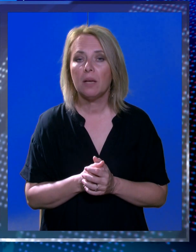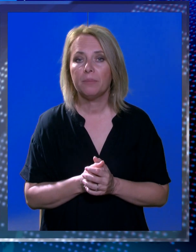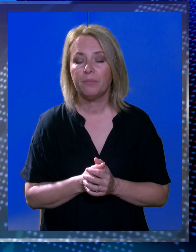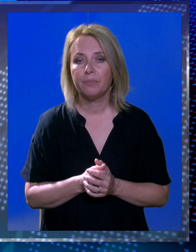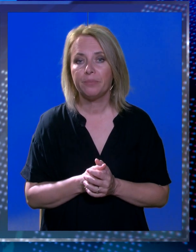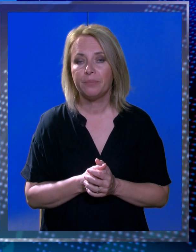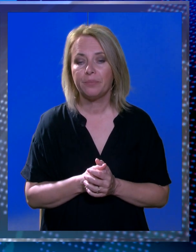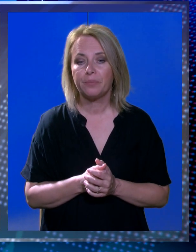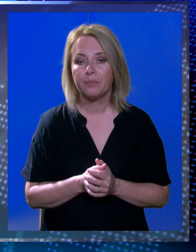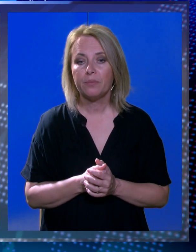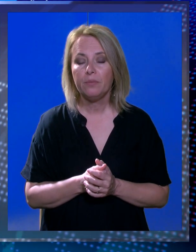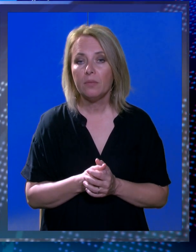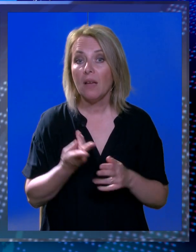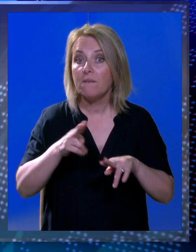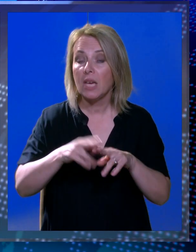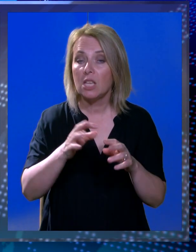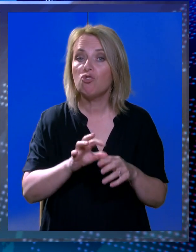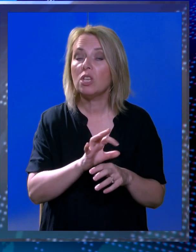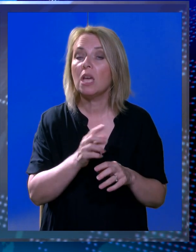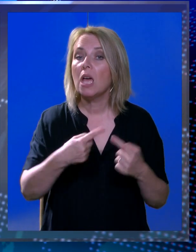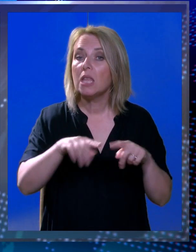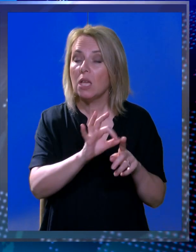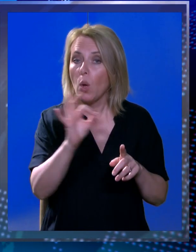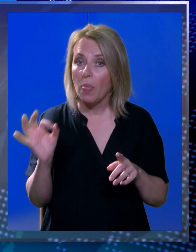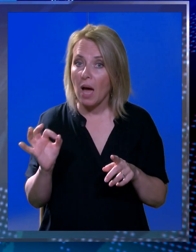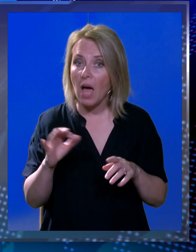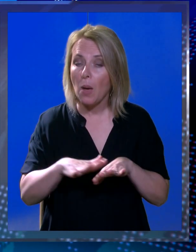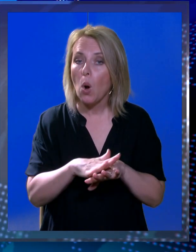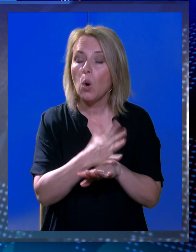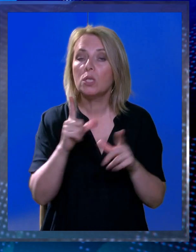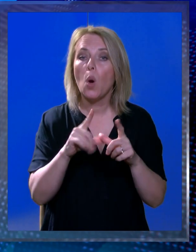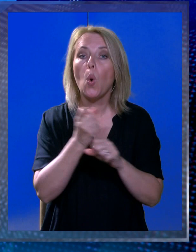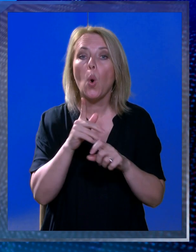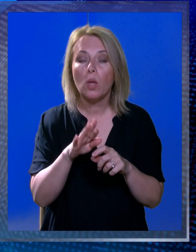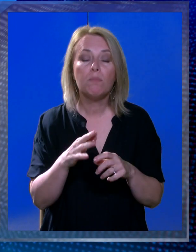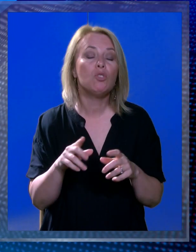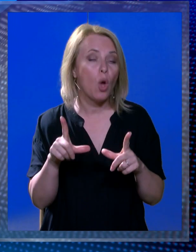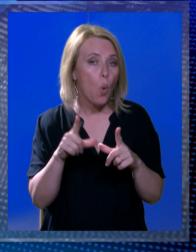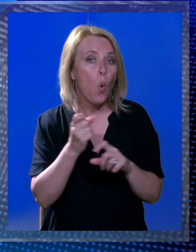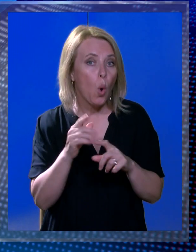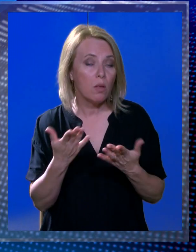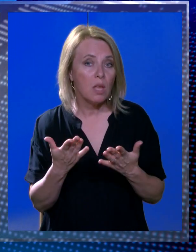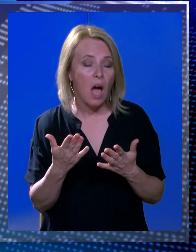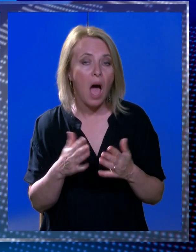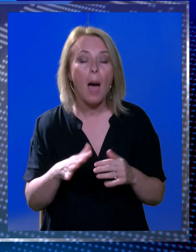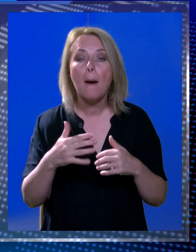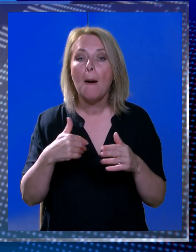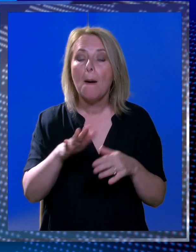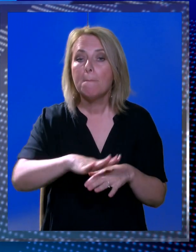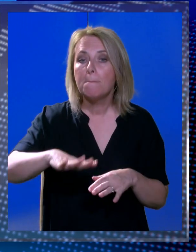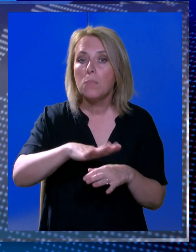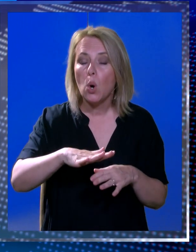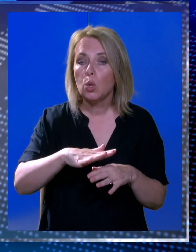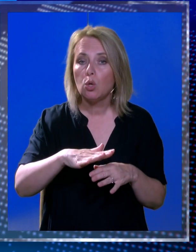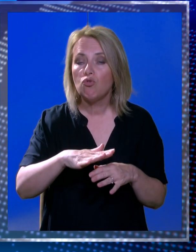meteoropata ni kod kroničnih bolesnika Veći dio dana osjet ugode unutrašnjosti zemlje bit će u kategoriji ugodno a na područjima uz